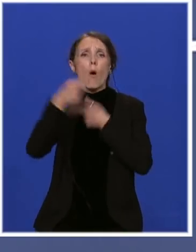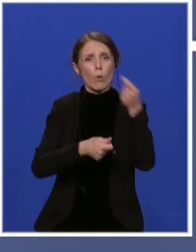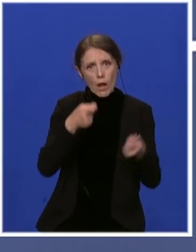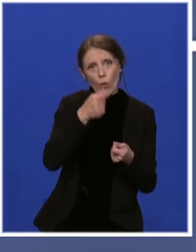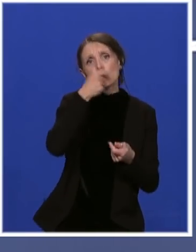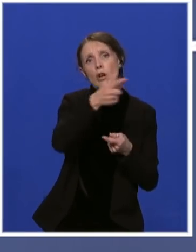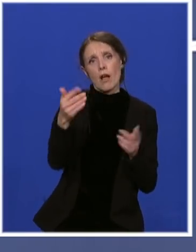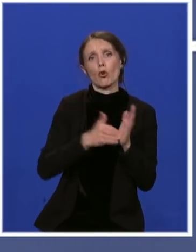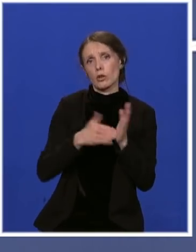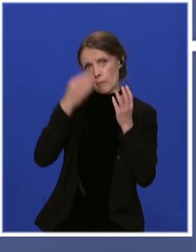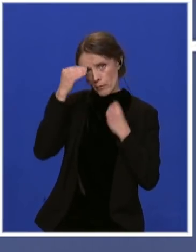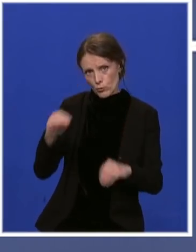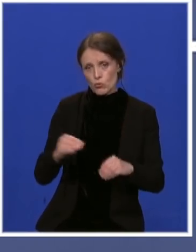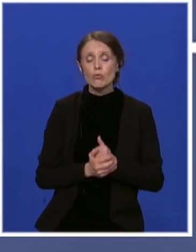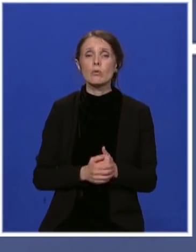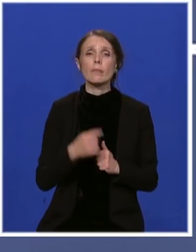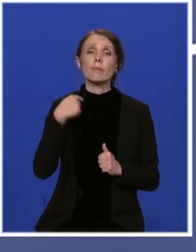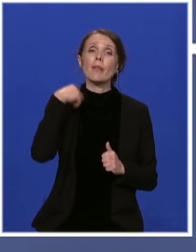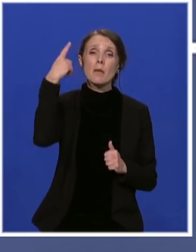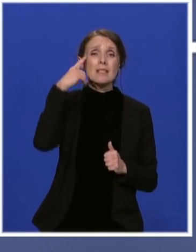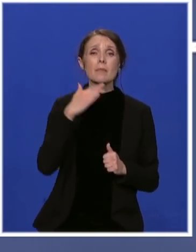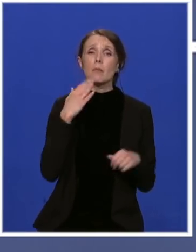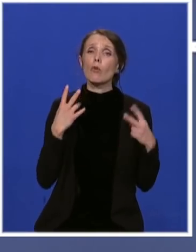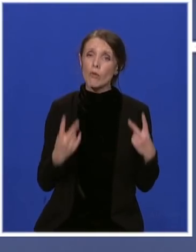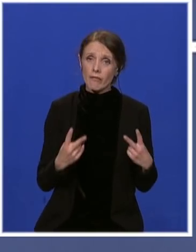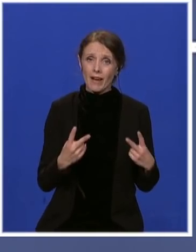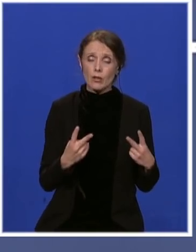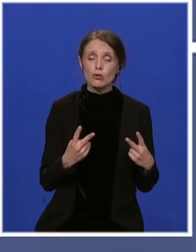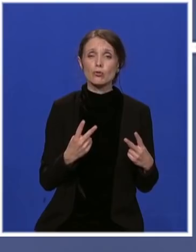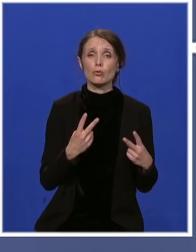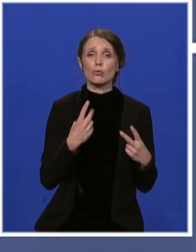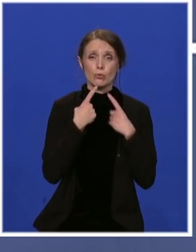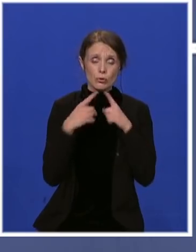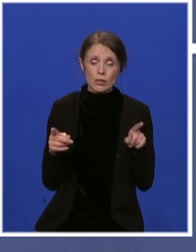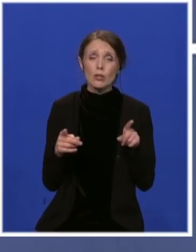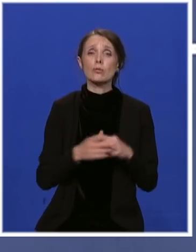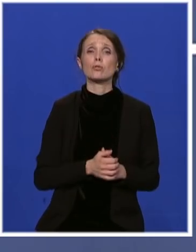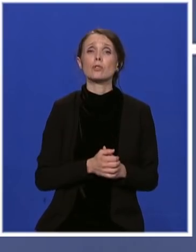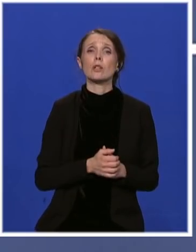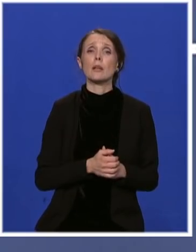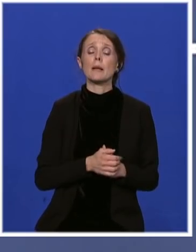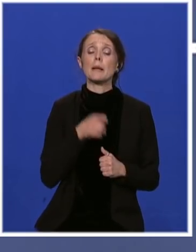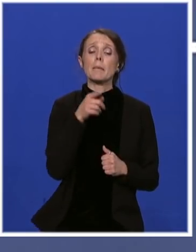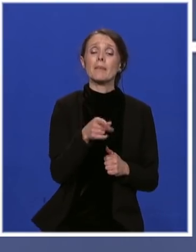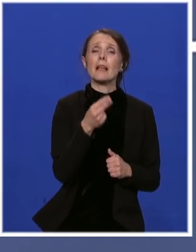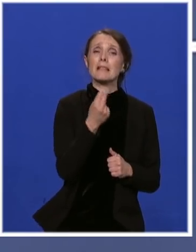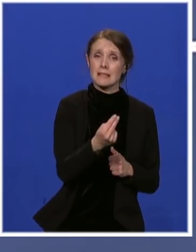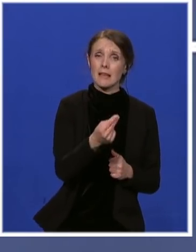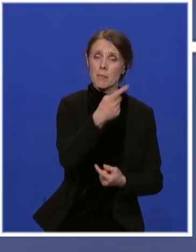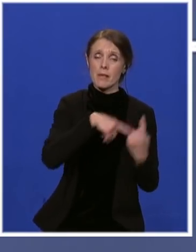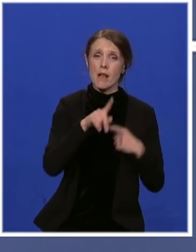smatram da je veoma važno da govorimo i o tome da Srbija očekuje uveženi komesare Verhelji